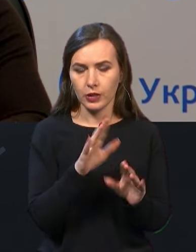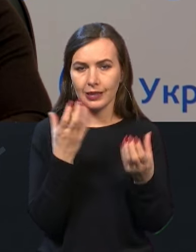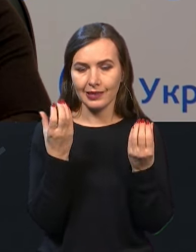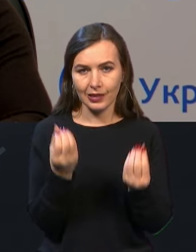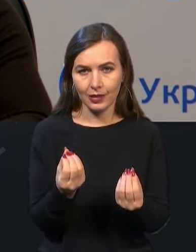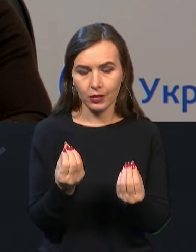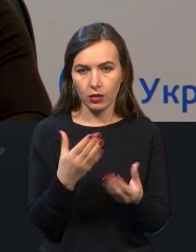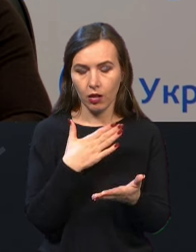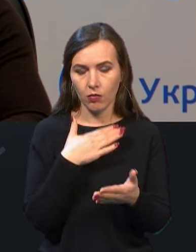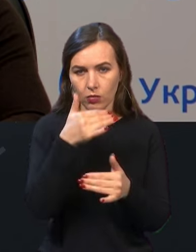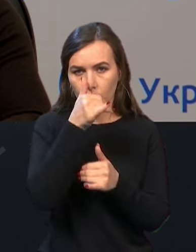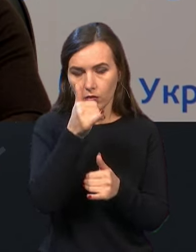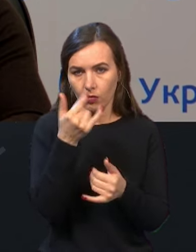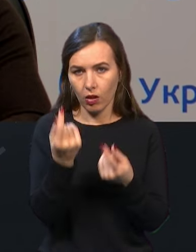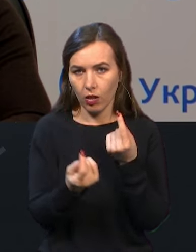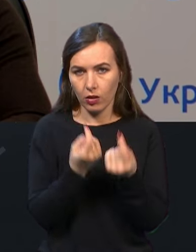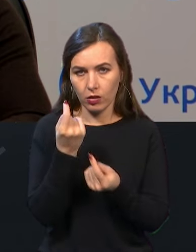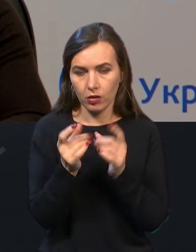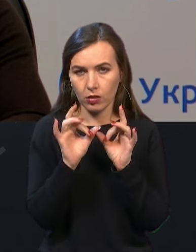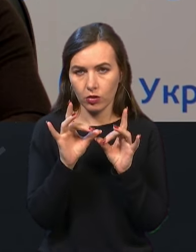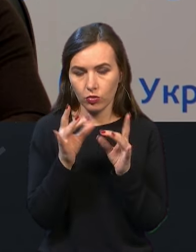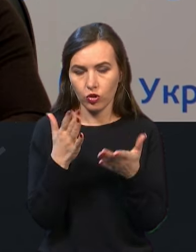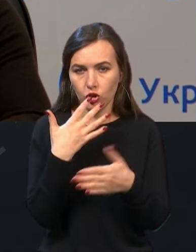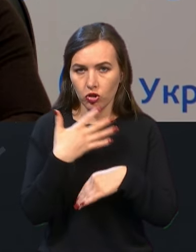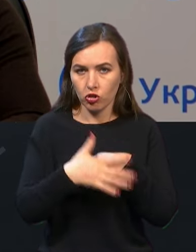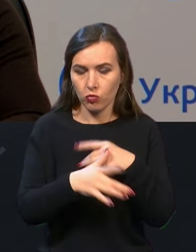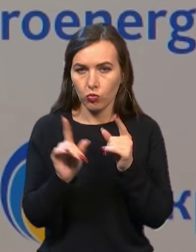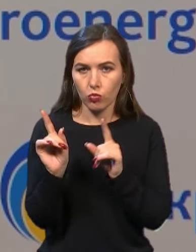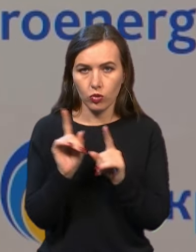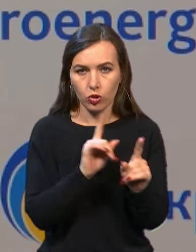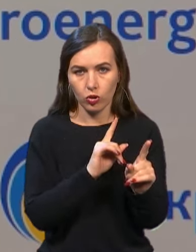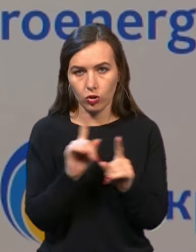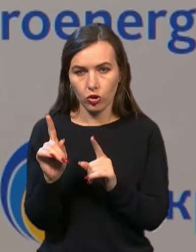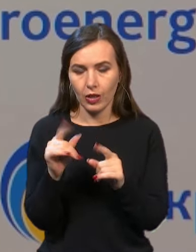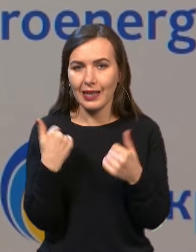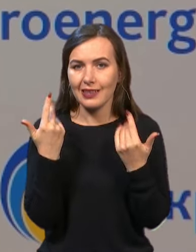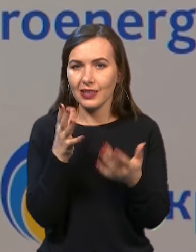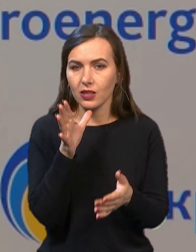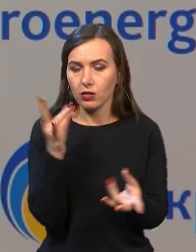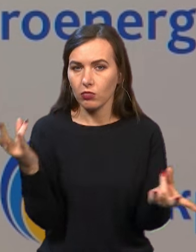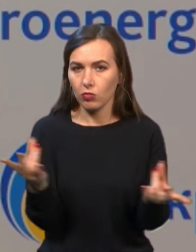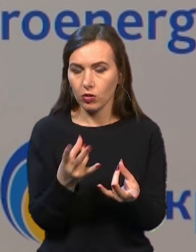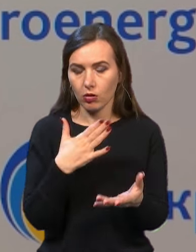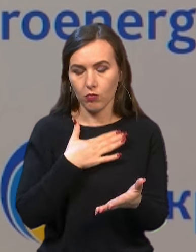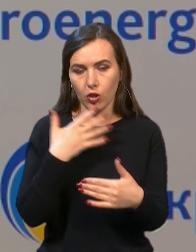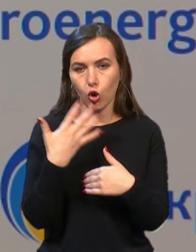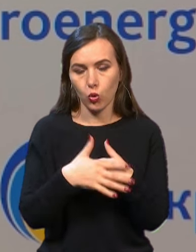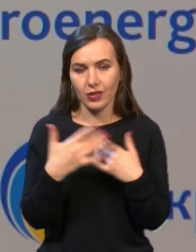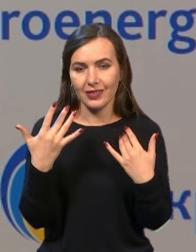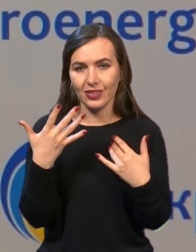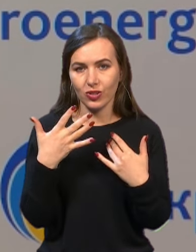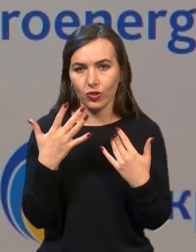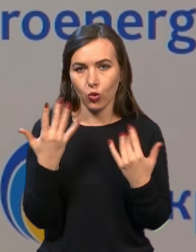ми не можемо детально розказати і зрозуміти, що і скільки часу потрібно, але ми вже розуміємо, що